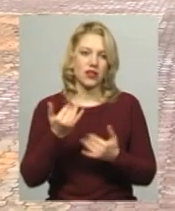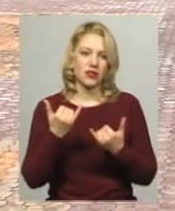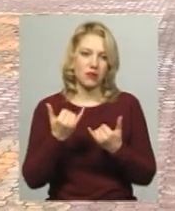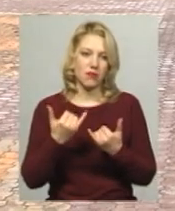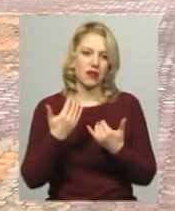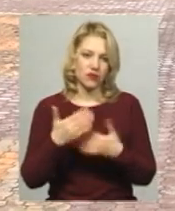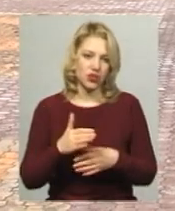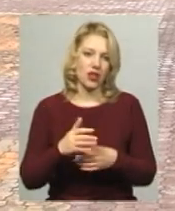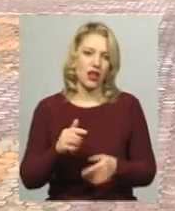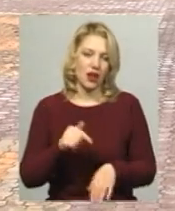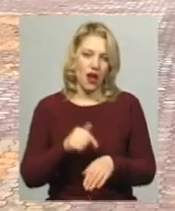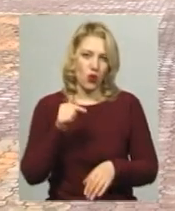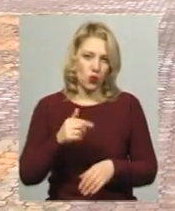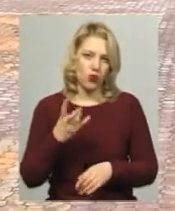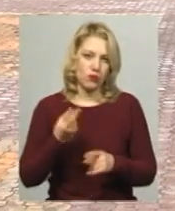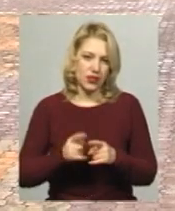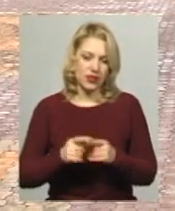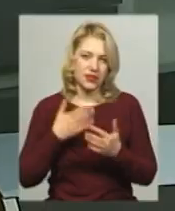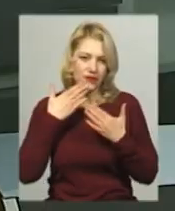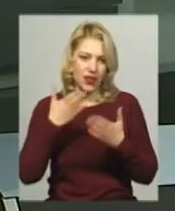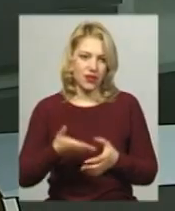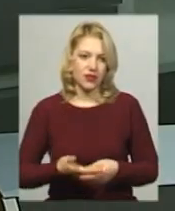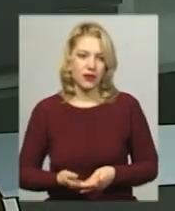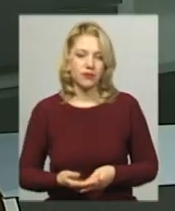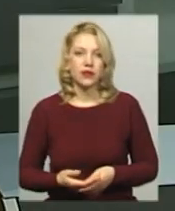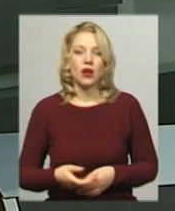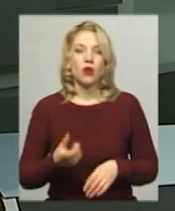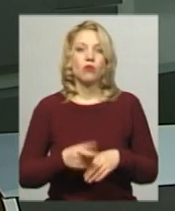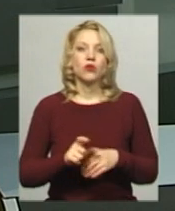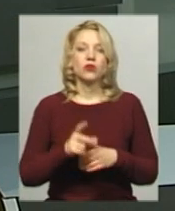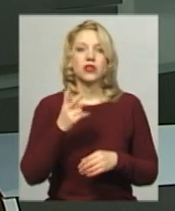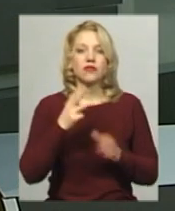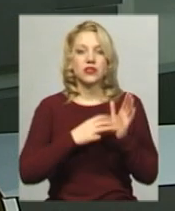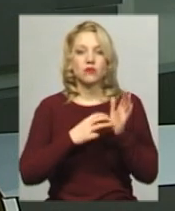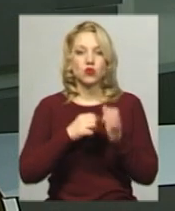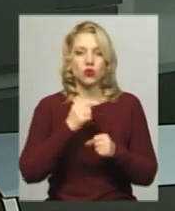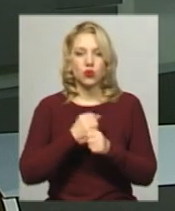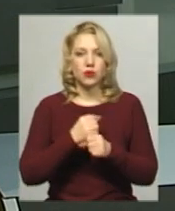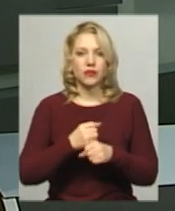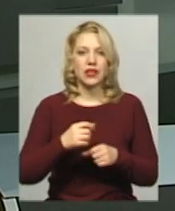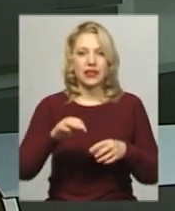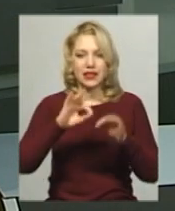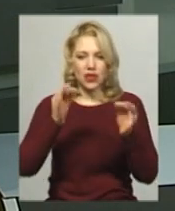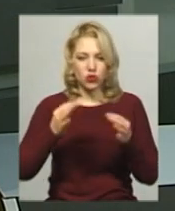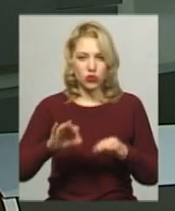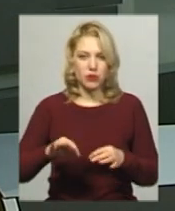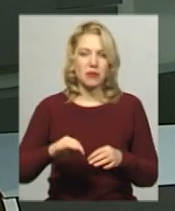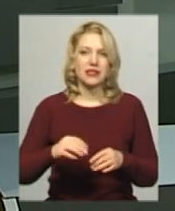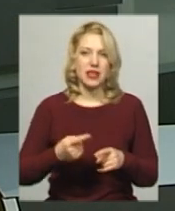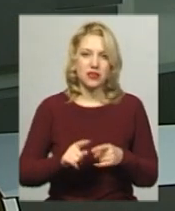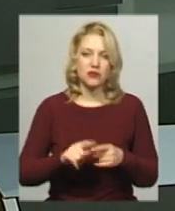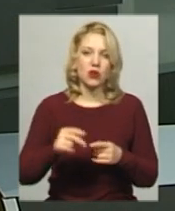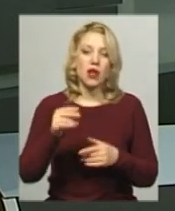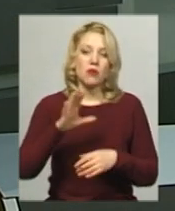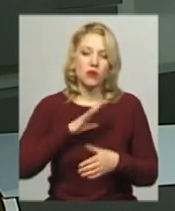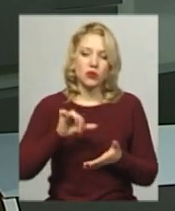належним чином реагуємо на них. Понад 800 робіт декоративно-ужиткового і образотворчого мистецтва